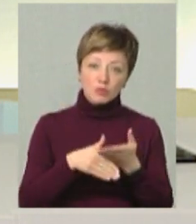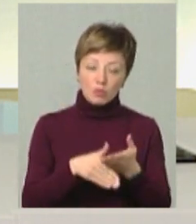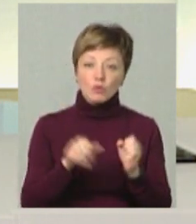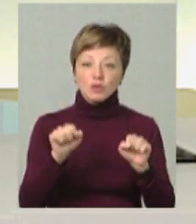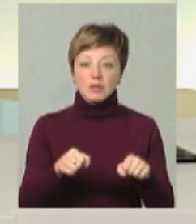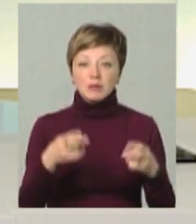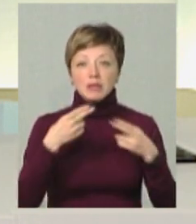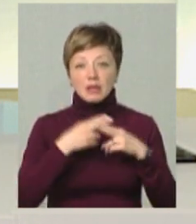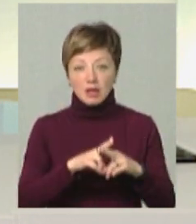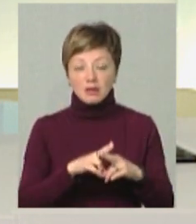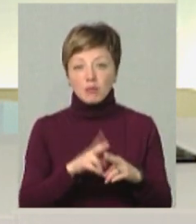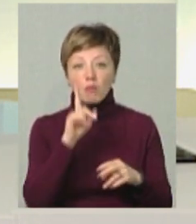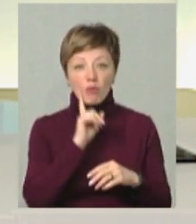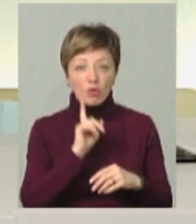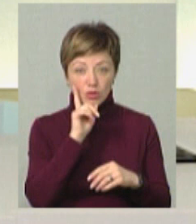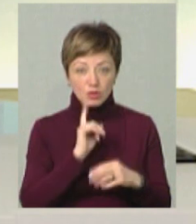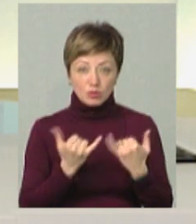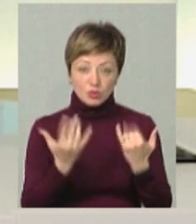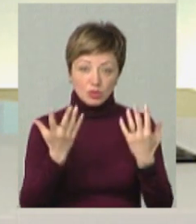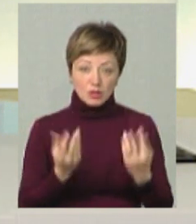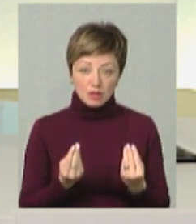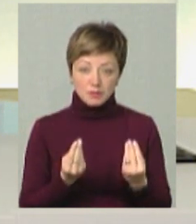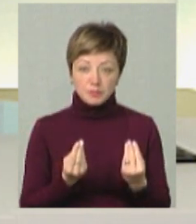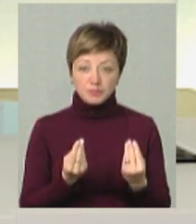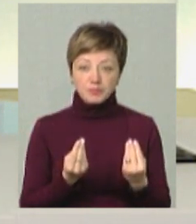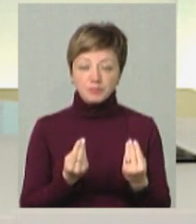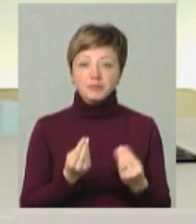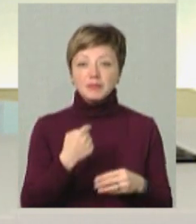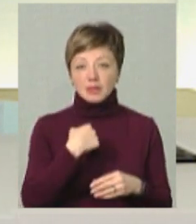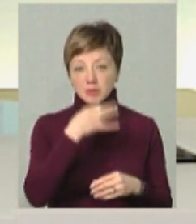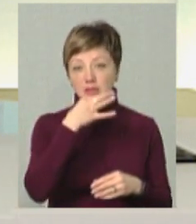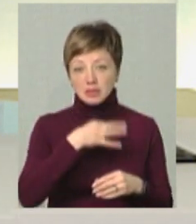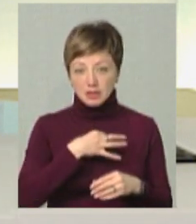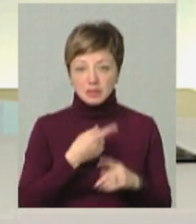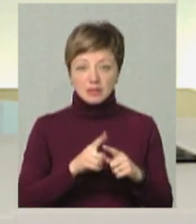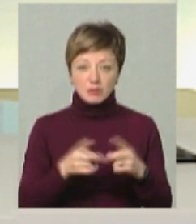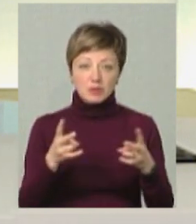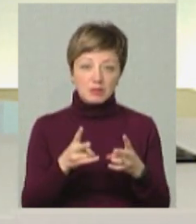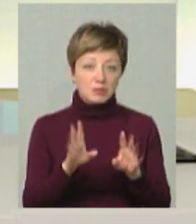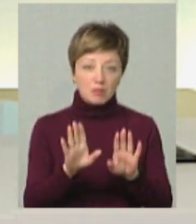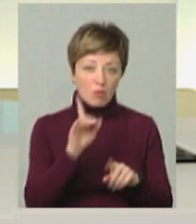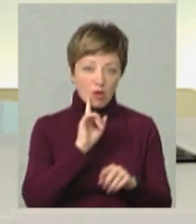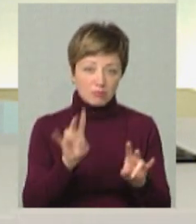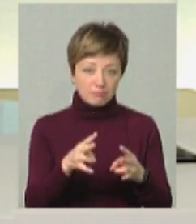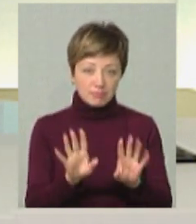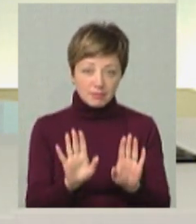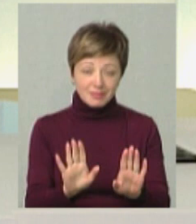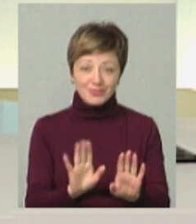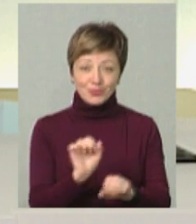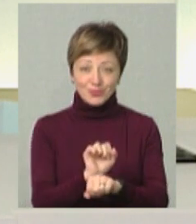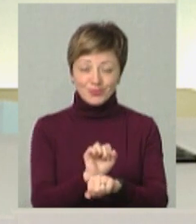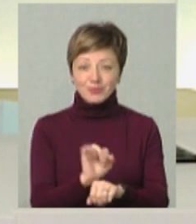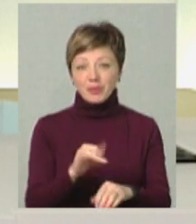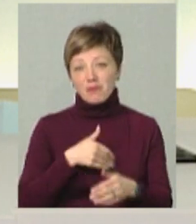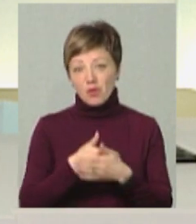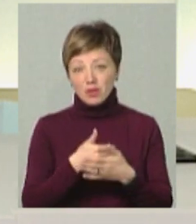можливо, потрібна техніка, ну, поки що, на сьогоднішній момент, нас запевнили, що ця потреба закрита, якби, і в тому числі, і на